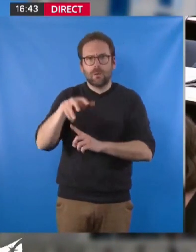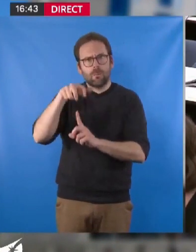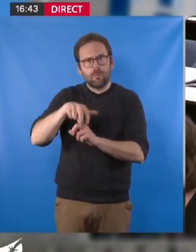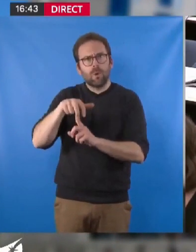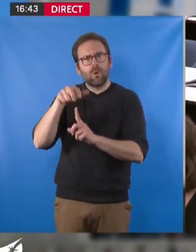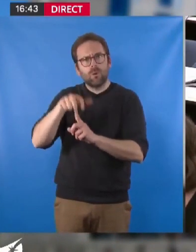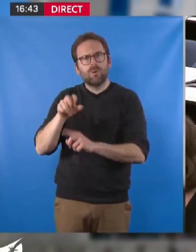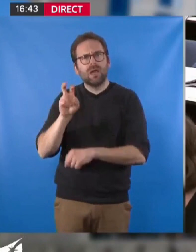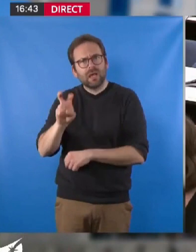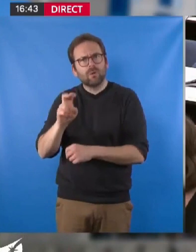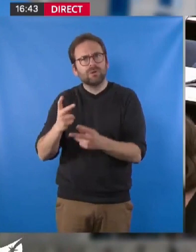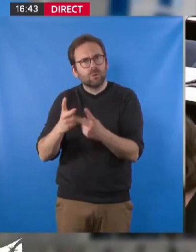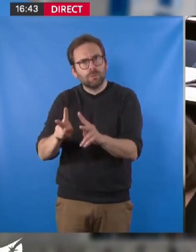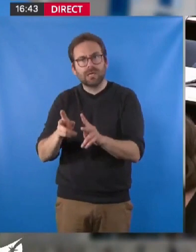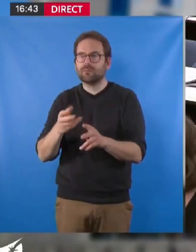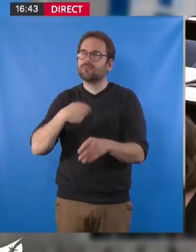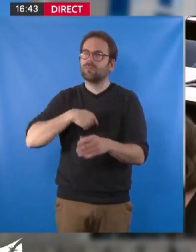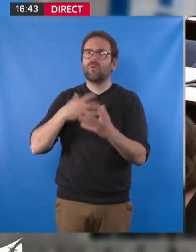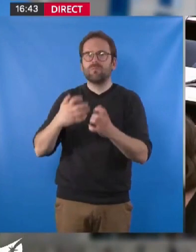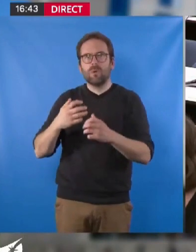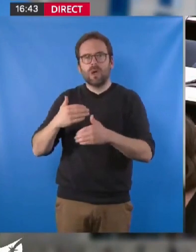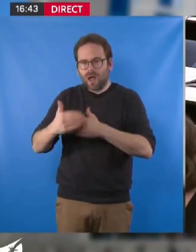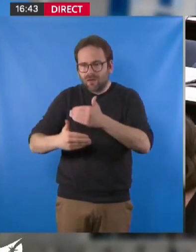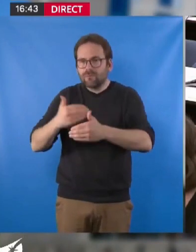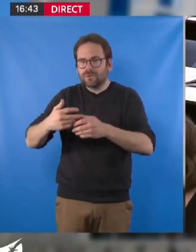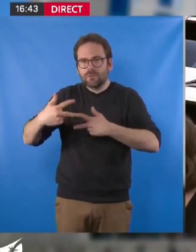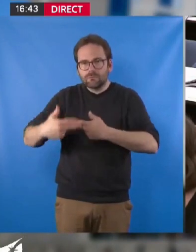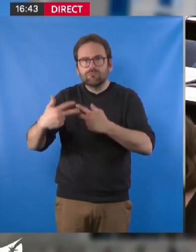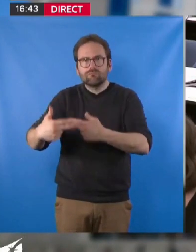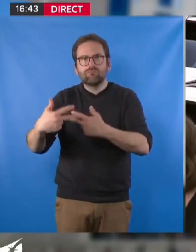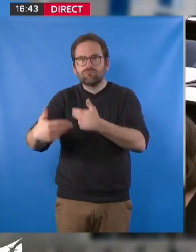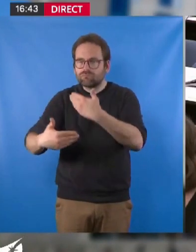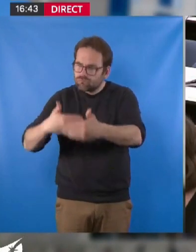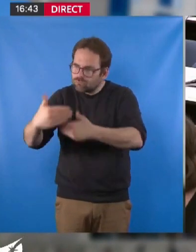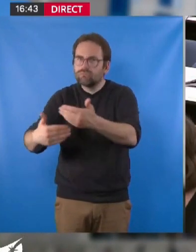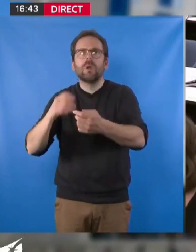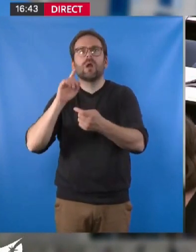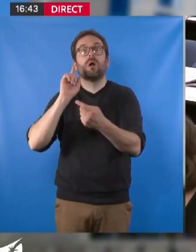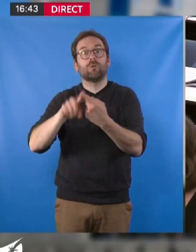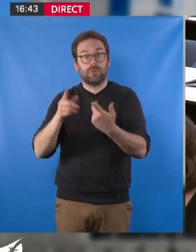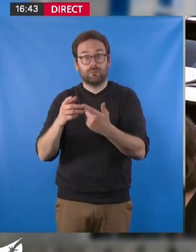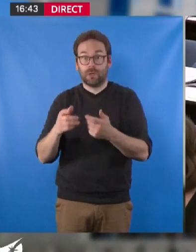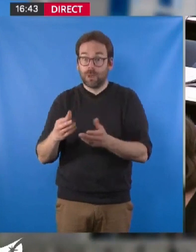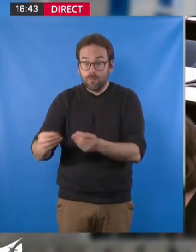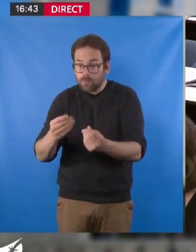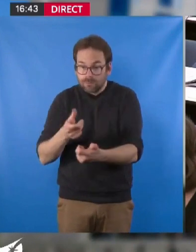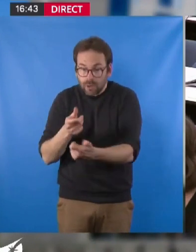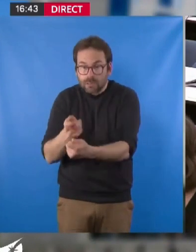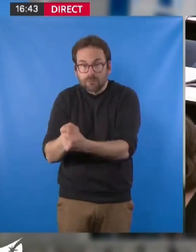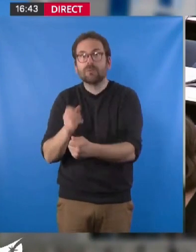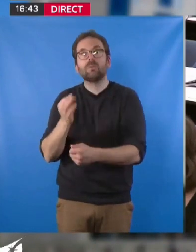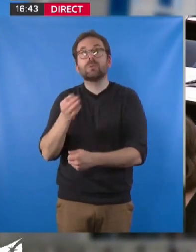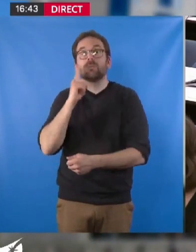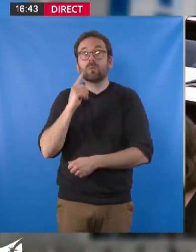'écologie urbaine, nous souhaitons avancer de manière structurée et phasée pour répondre aux besoins justement de ces populations qui aujourd'hui